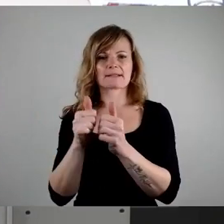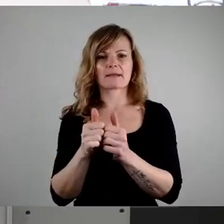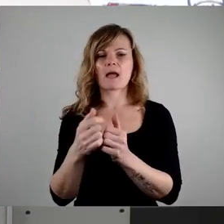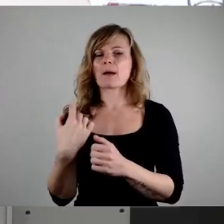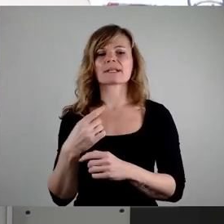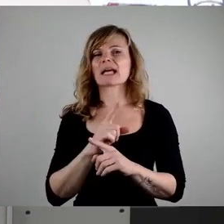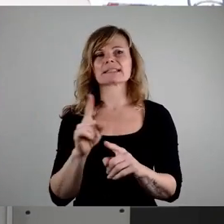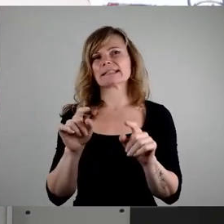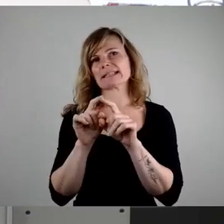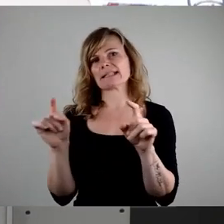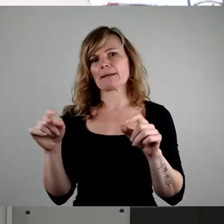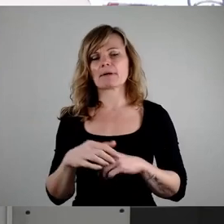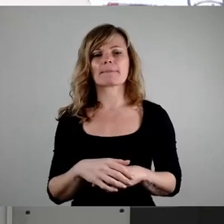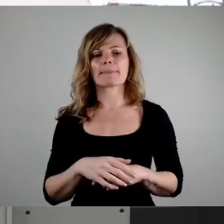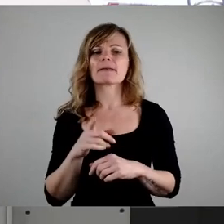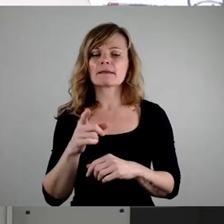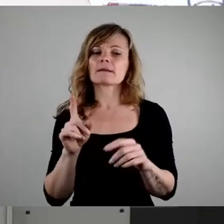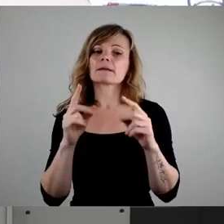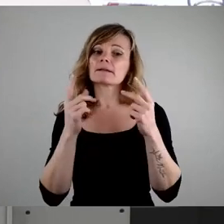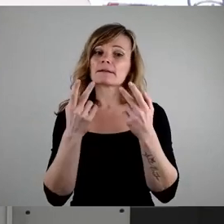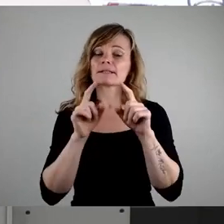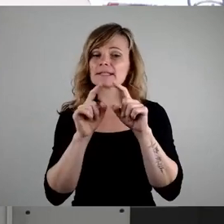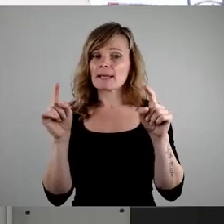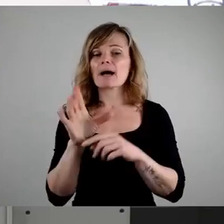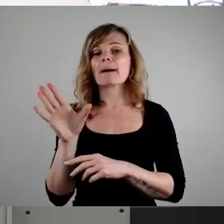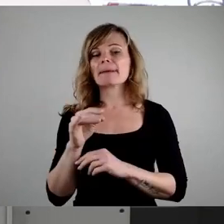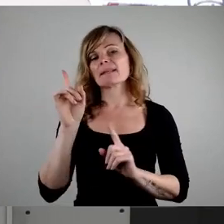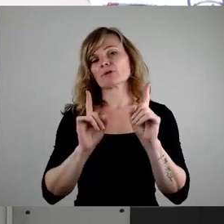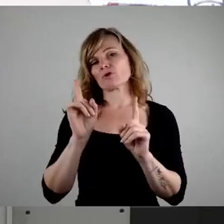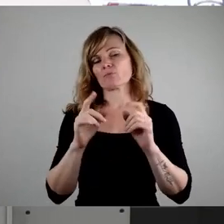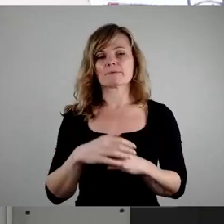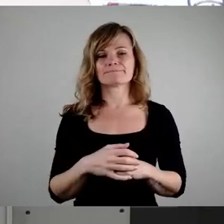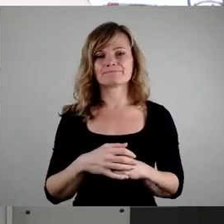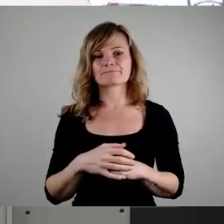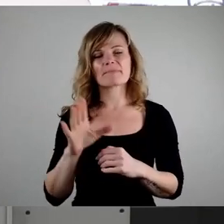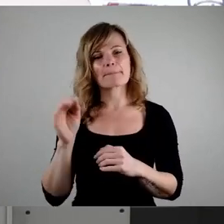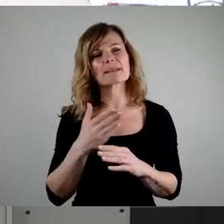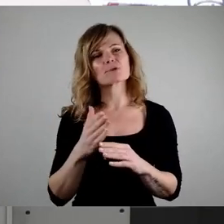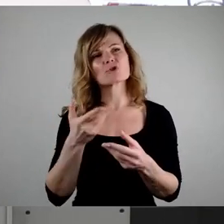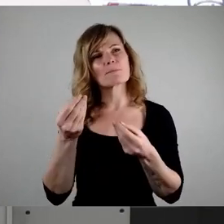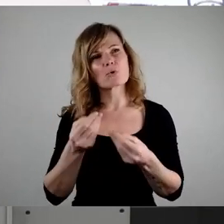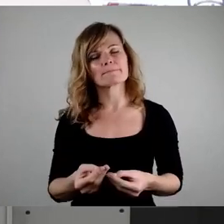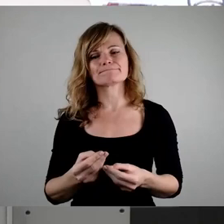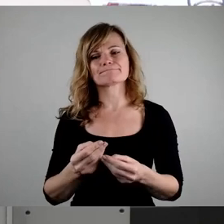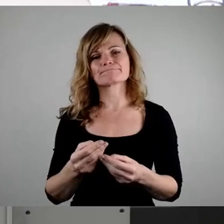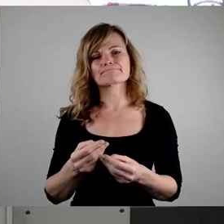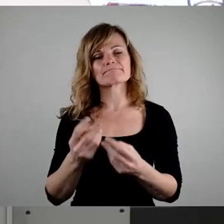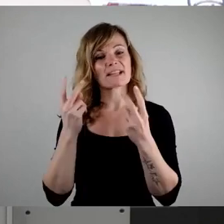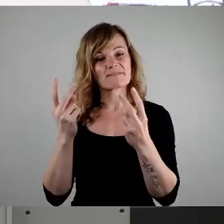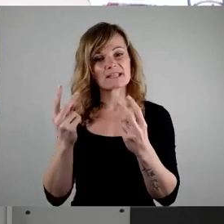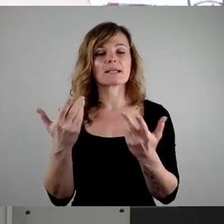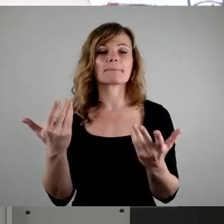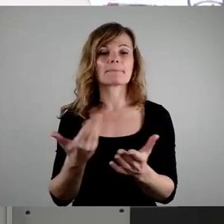darum, um eine Mitbestimmung. Ein wesentlicher Teil dieser Mitbestimmung, die dort beschrieben ist, ist zum Beispiel bei Sanierungen.